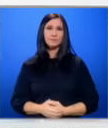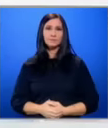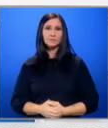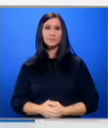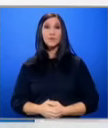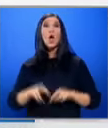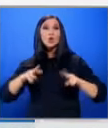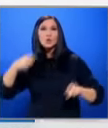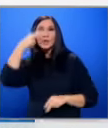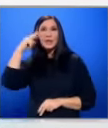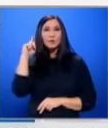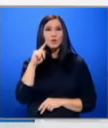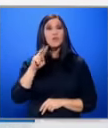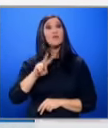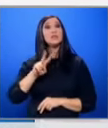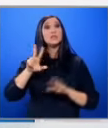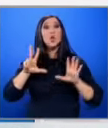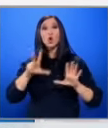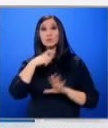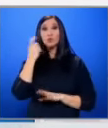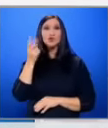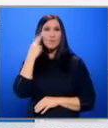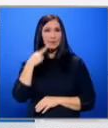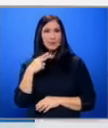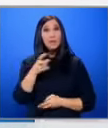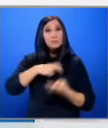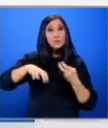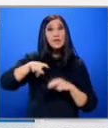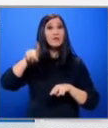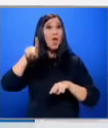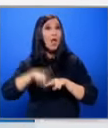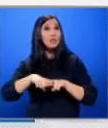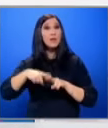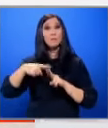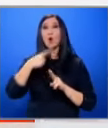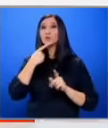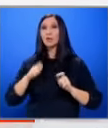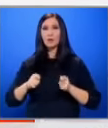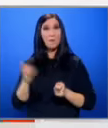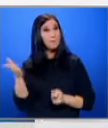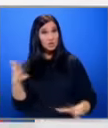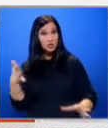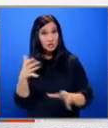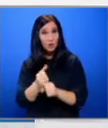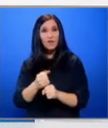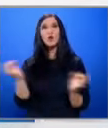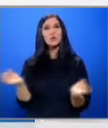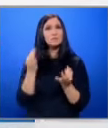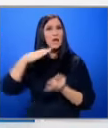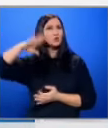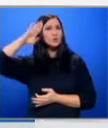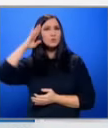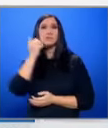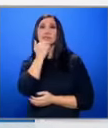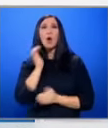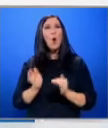И другите теми от деня 28 годишен британец Издирван от Интерпол за тероризъм Беше заловен от спецслужбите